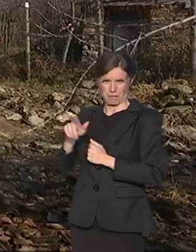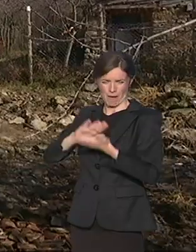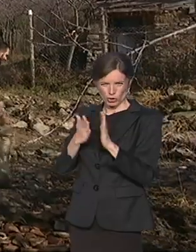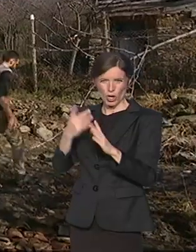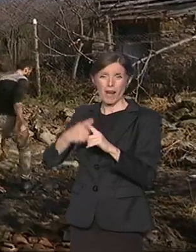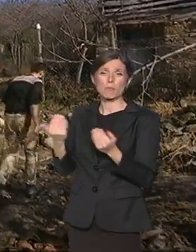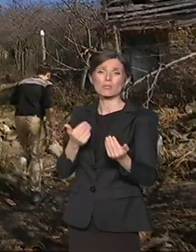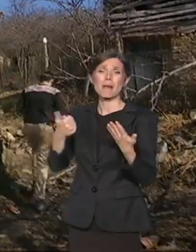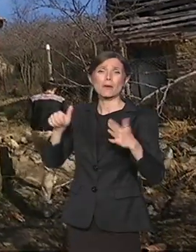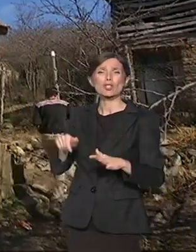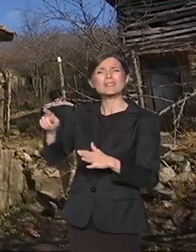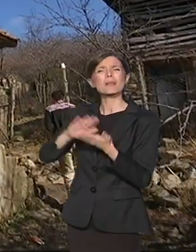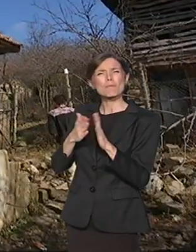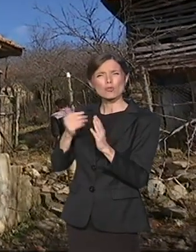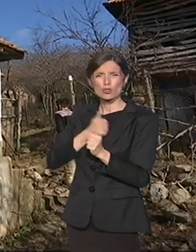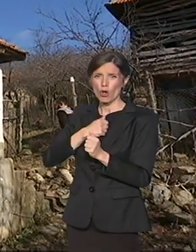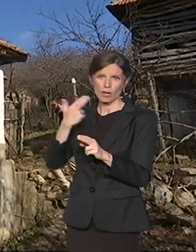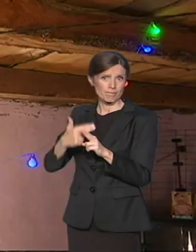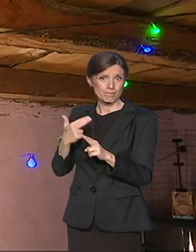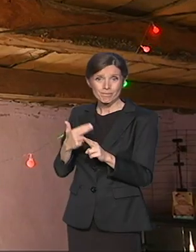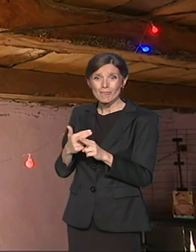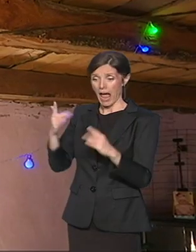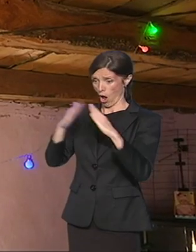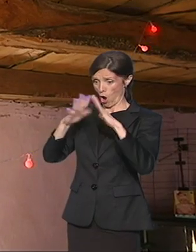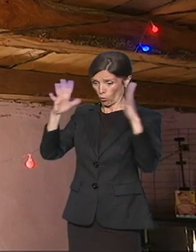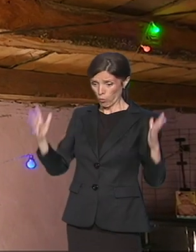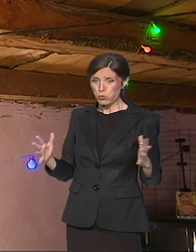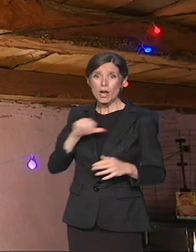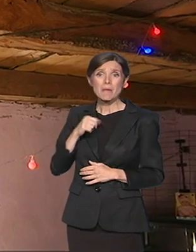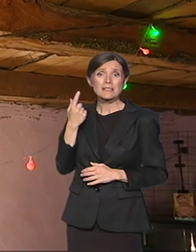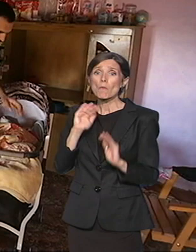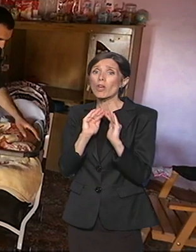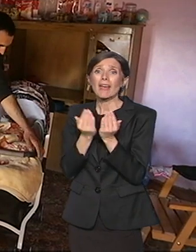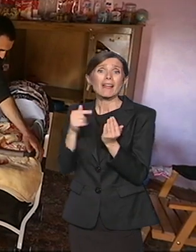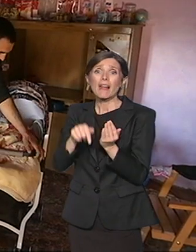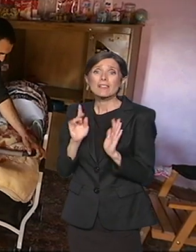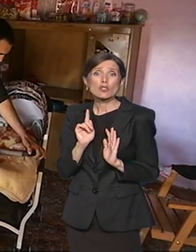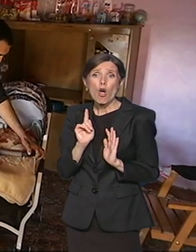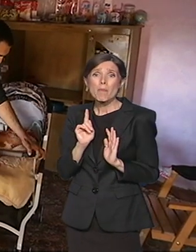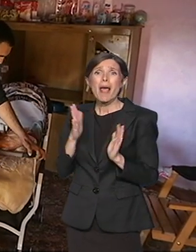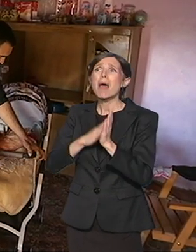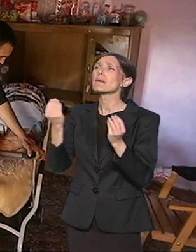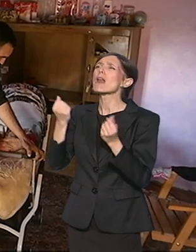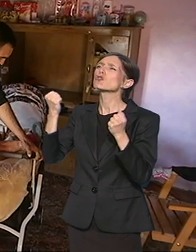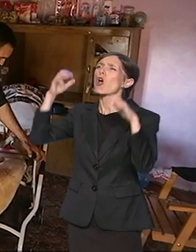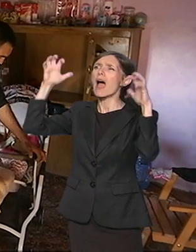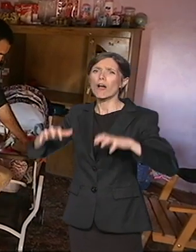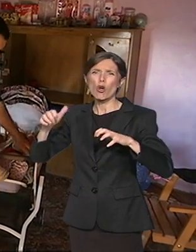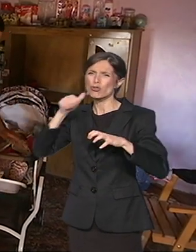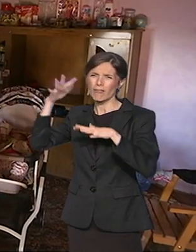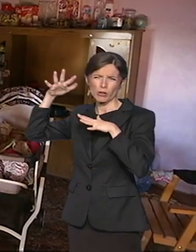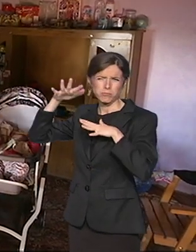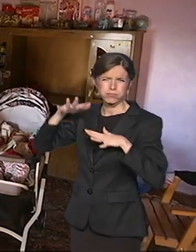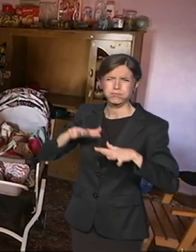u kući gde je moguće boraviti samo u jednom odeljenju gde se svaka jača kiša ulije u sobu koja je i spavaća i